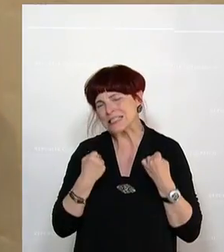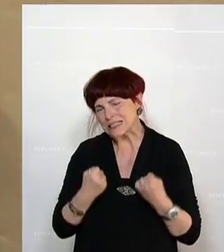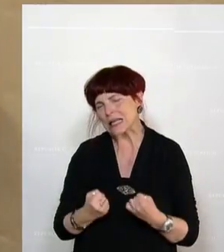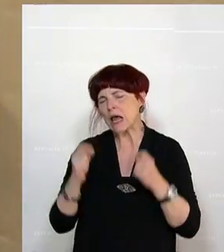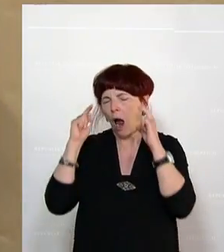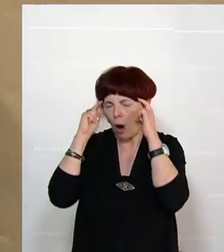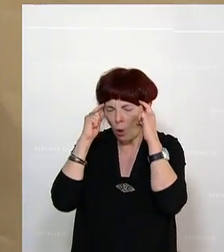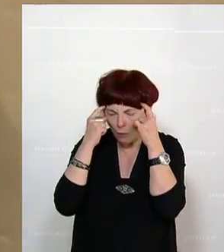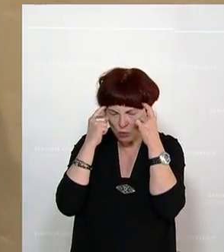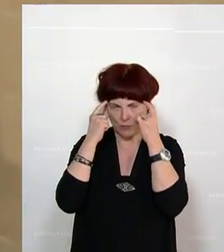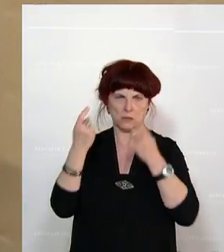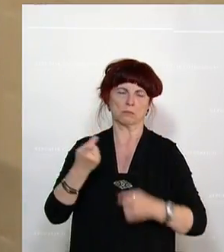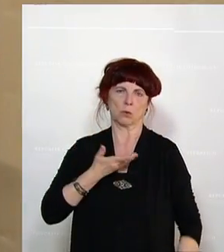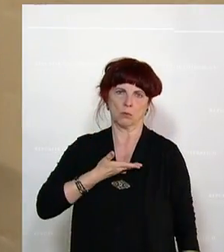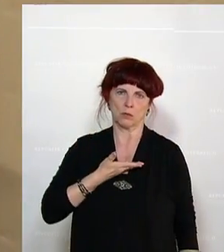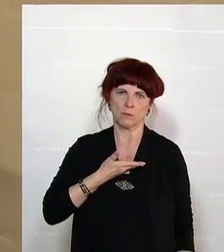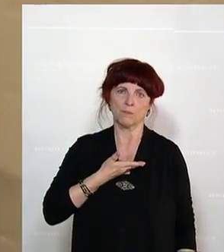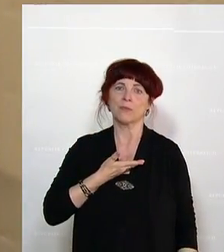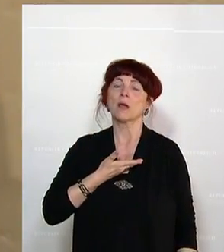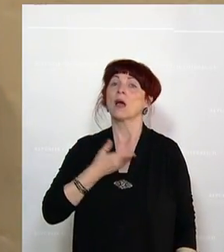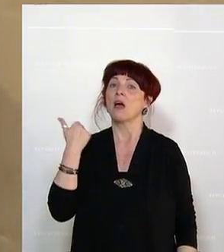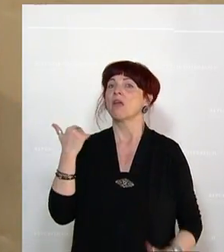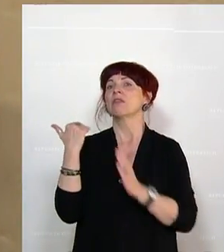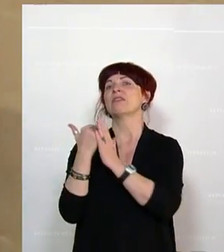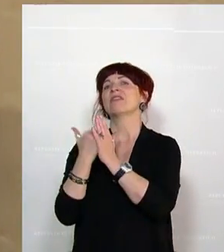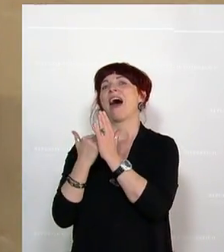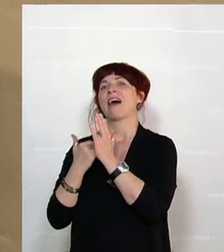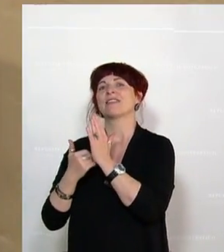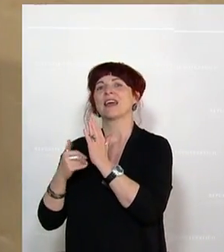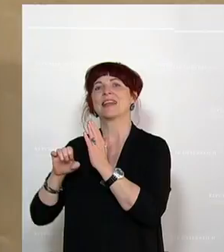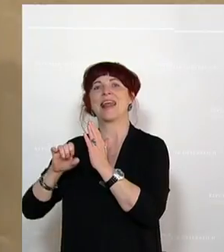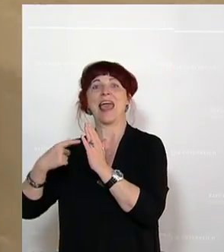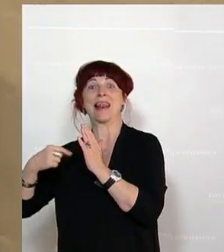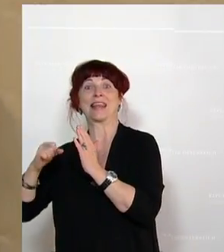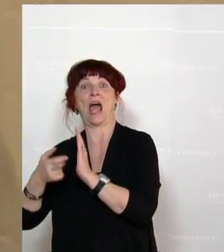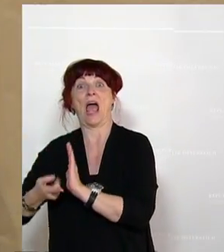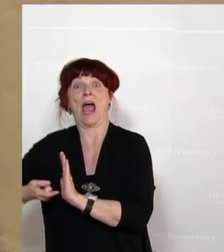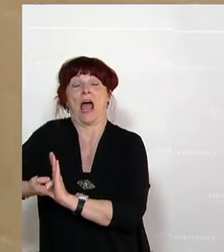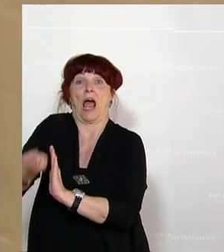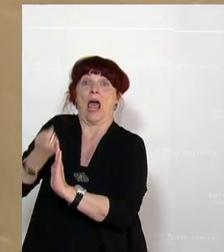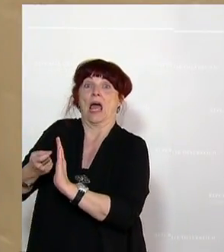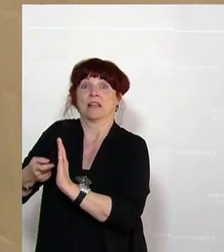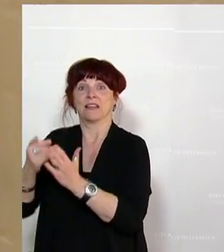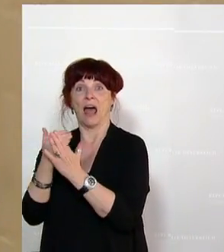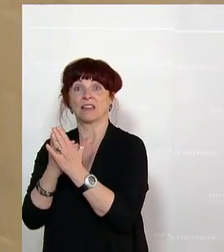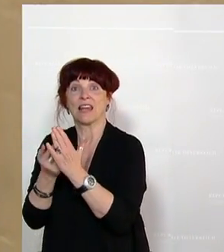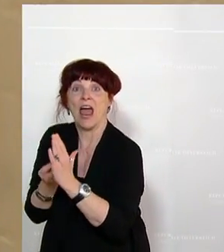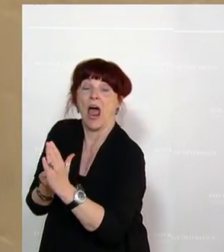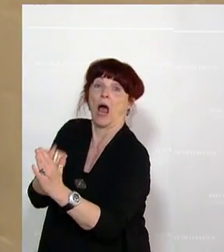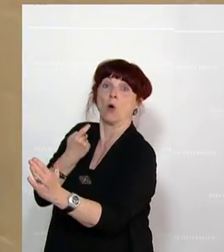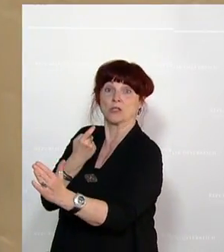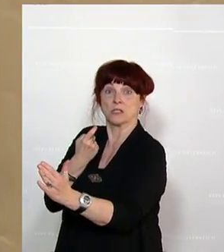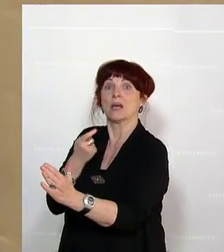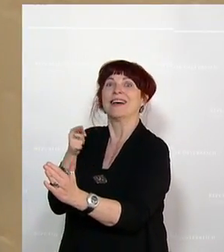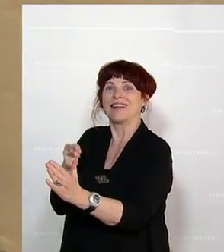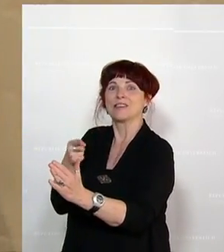dass Daten, die einmal unterwegs sind, die einmal aus den sicheren Gefilden der Elga heraus sind, dass die nicht mehr zurückzuholen sind und das zum Schaden